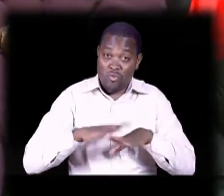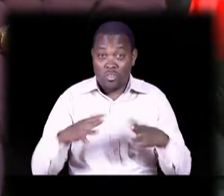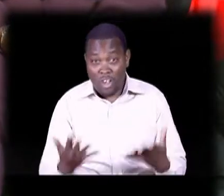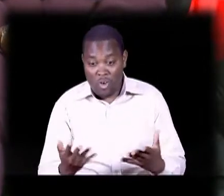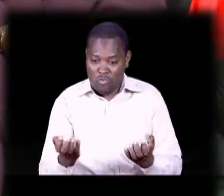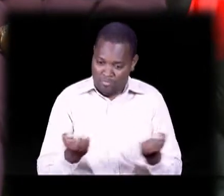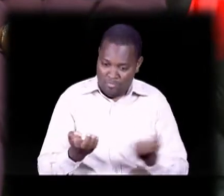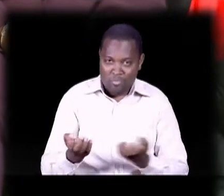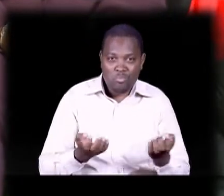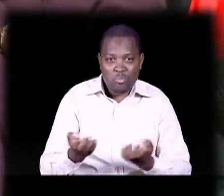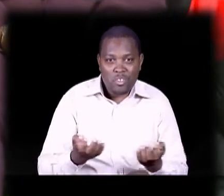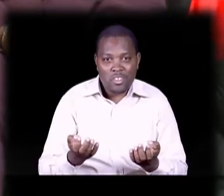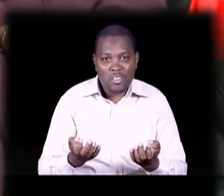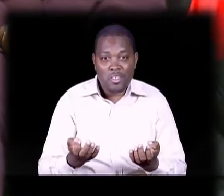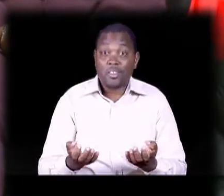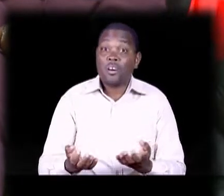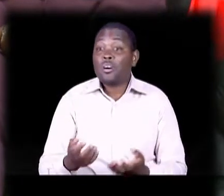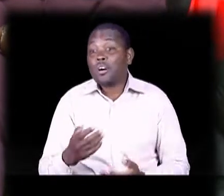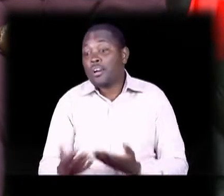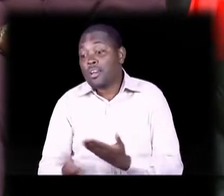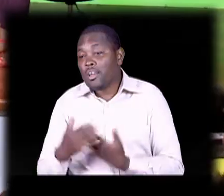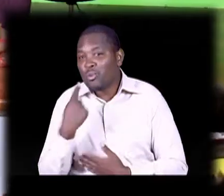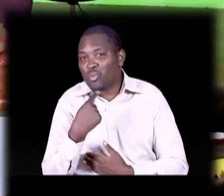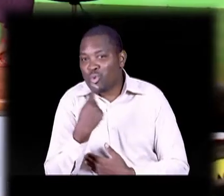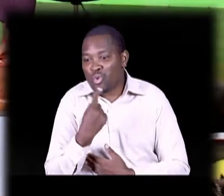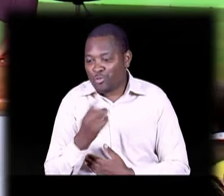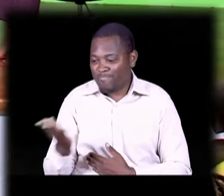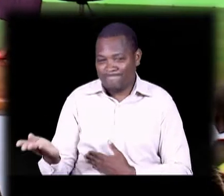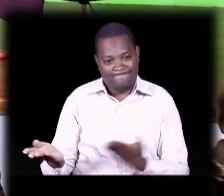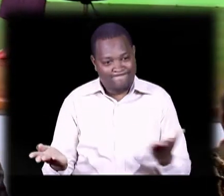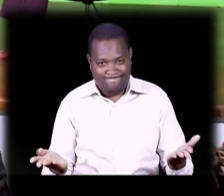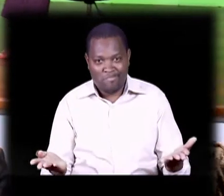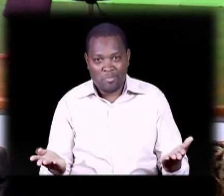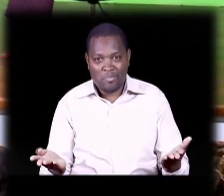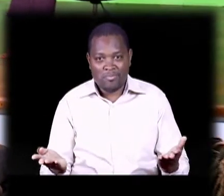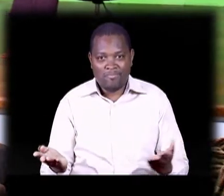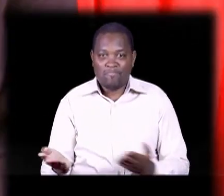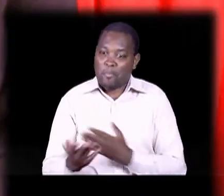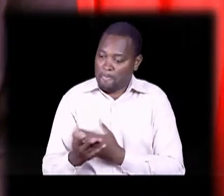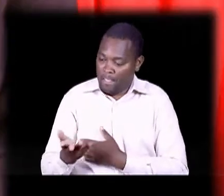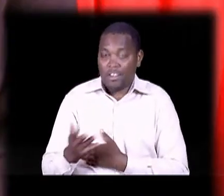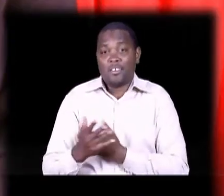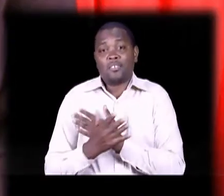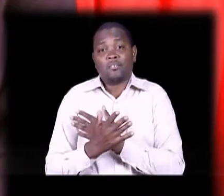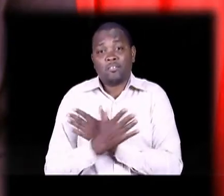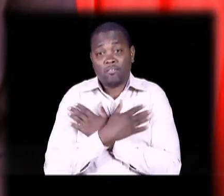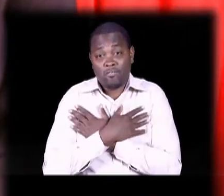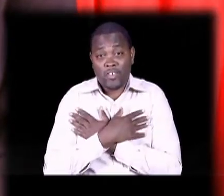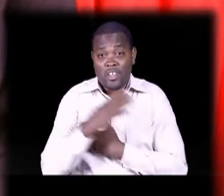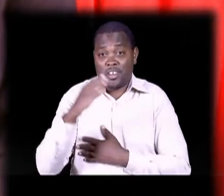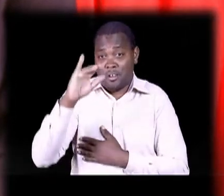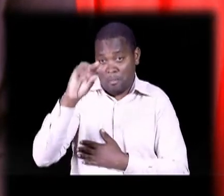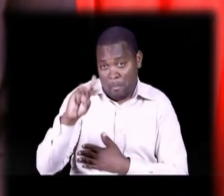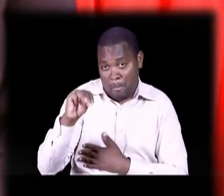Na wale rafkizetu ambaye wako hapa kutusaidia ni watu kutokwa IBC On my left, kusimu itakomishi na magi Lakini tumese maji, jusiti